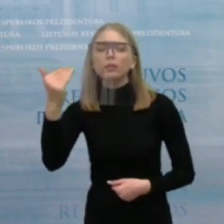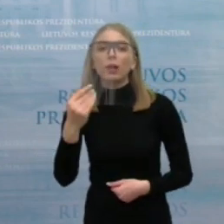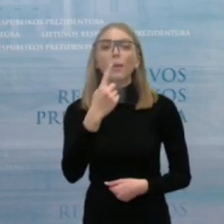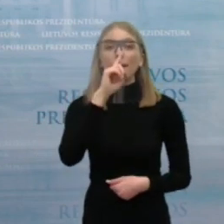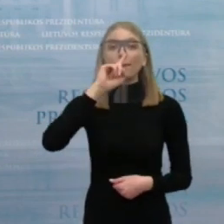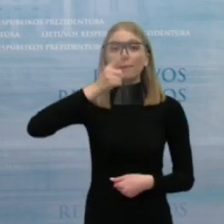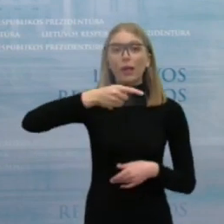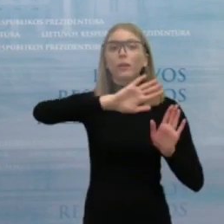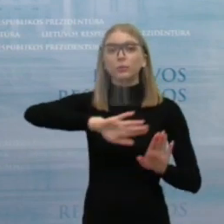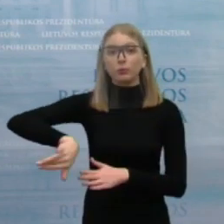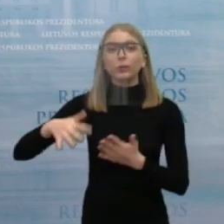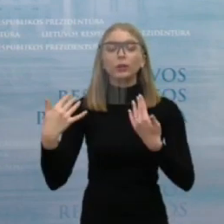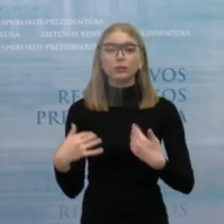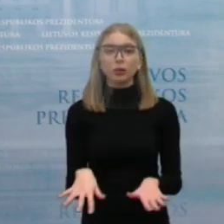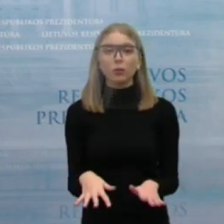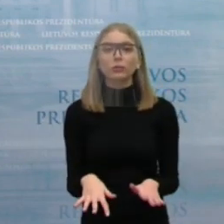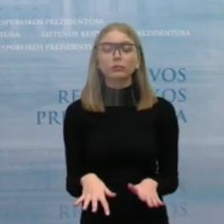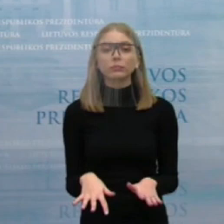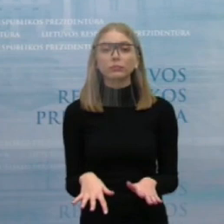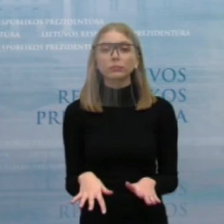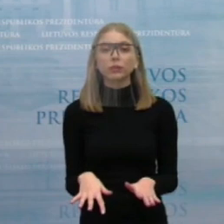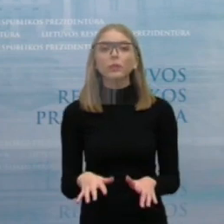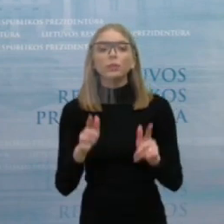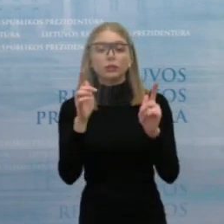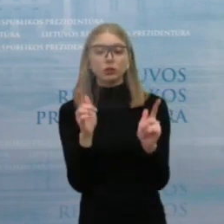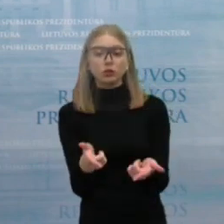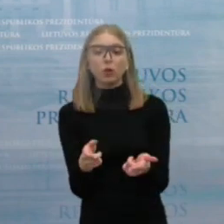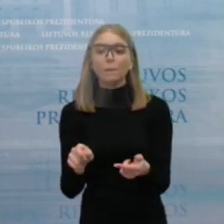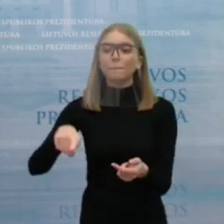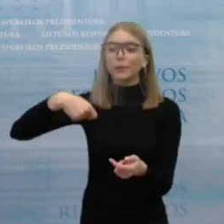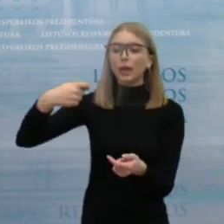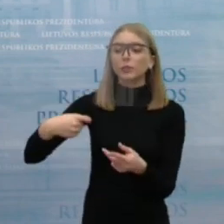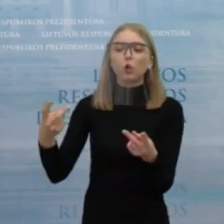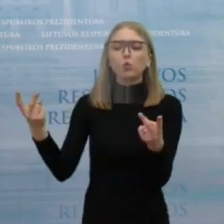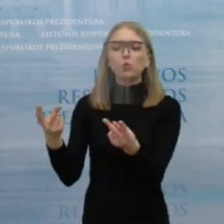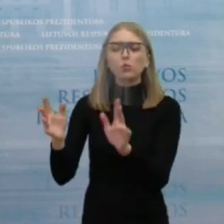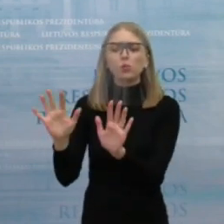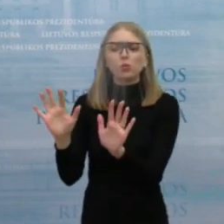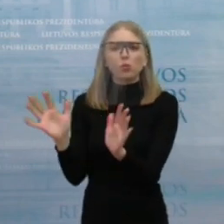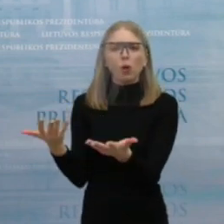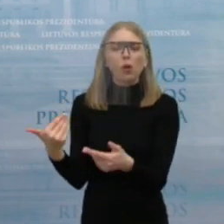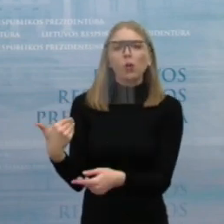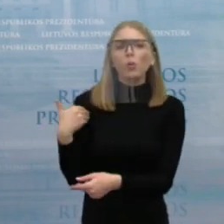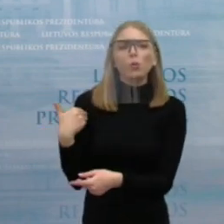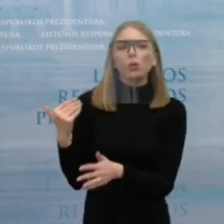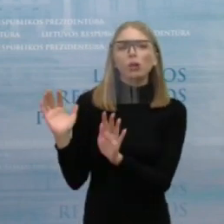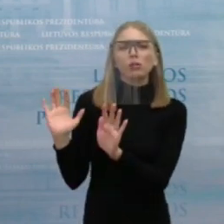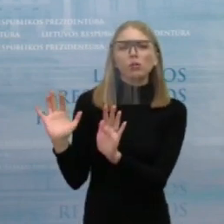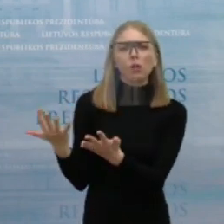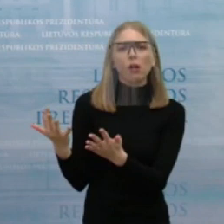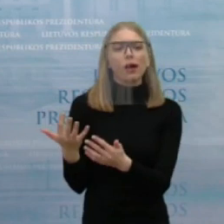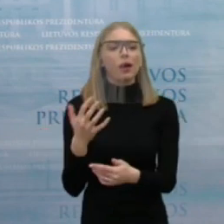metai ir ar pateisinami vis dėlto prezidento lūkesčiai susiję su aplinkos apsaugos